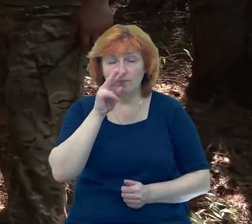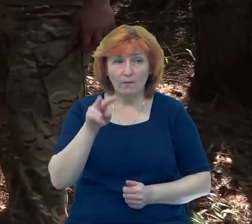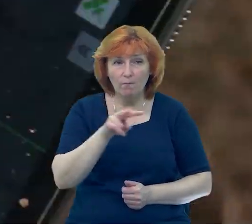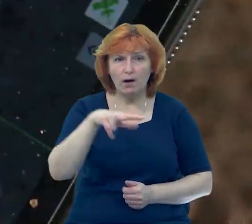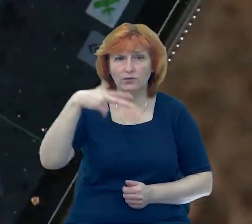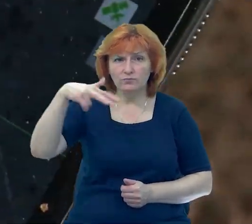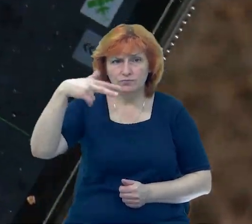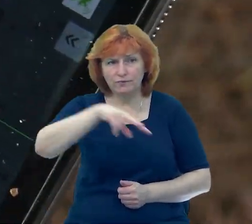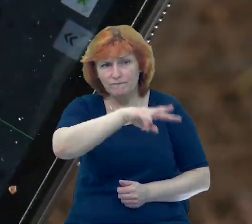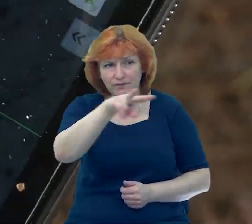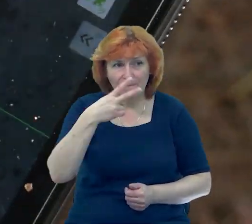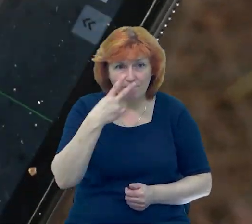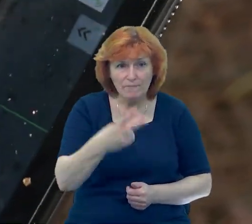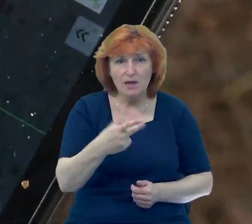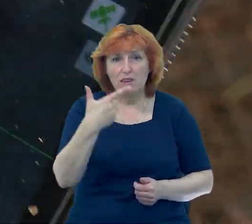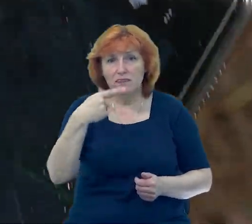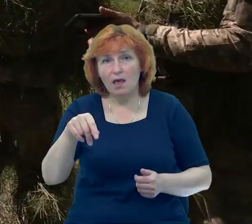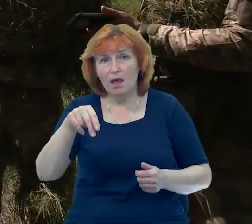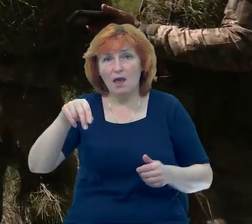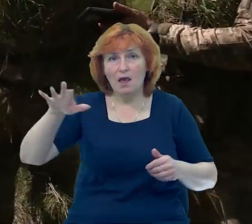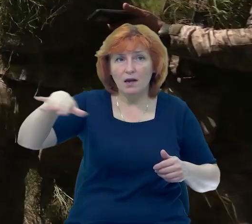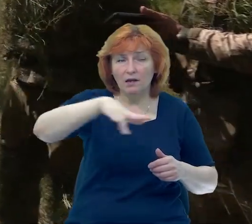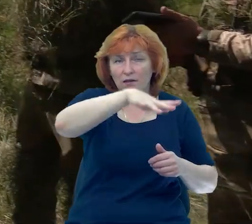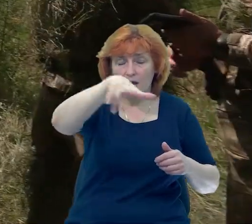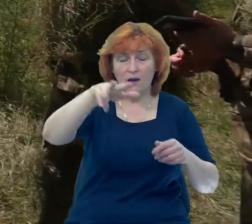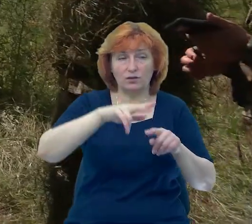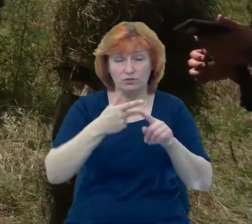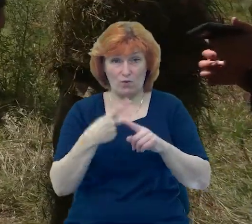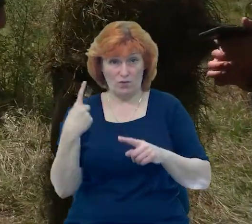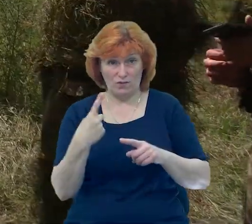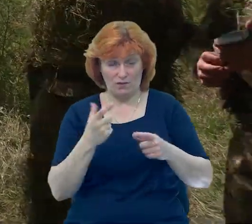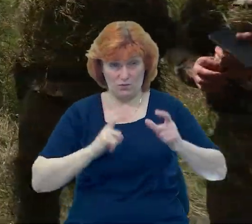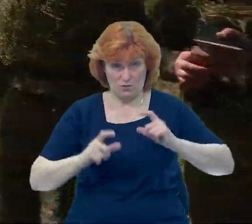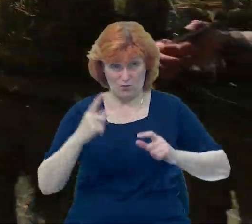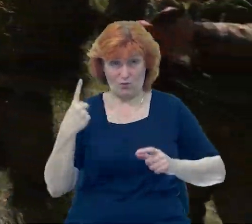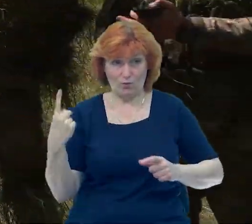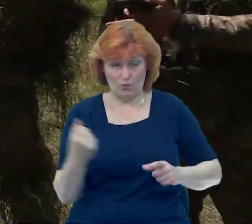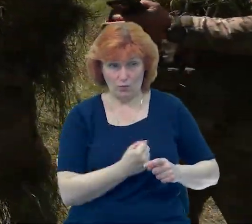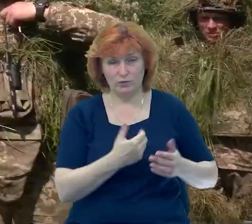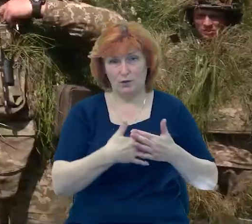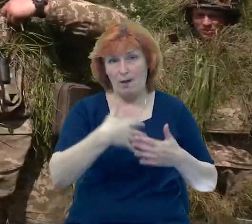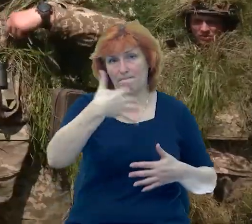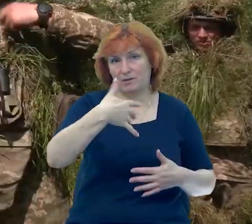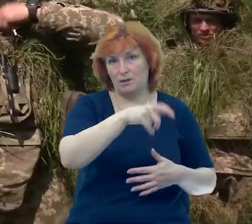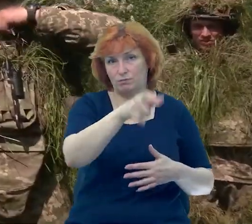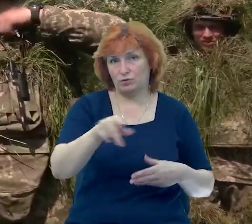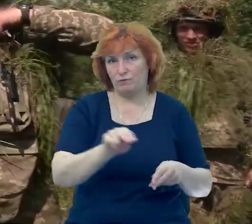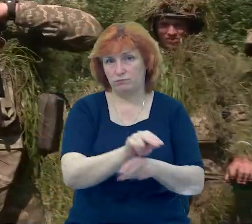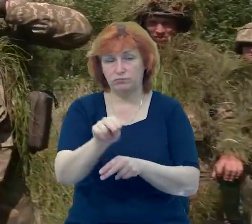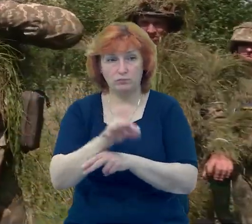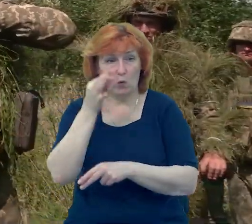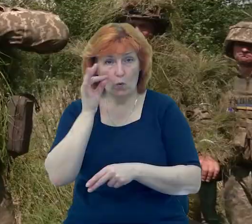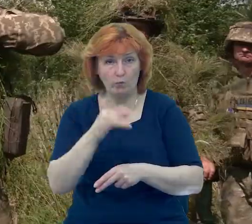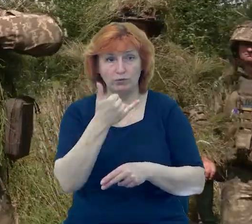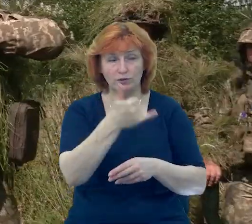де ти бачиш, де ти літаєш, не мовчиш. За один курс навчають до 50 військовослужбовців. Сьогодні їх розділили